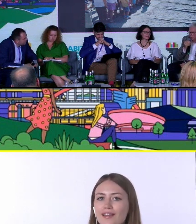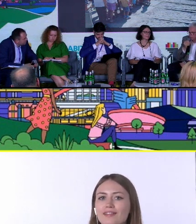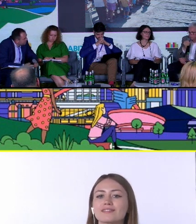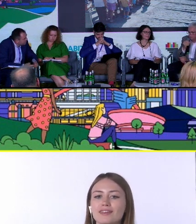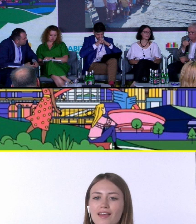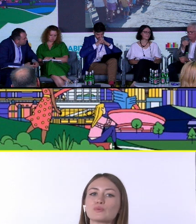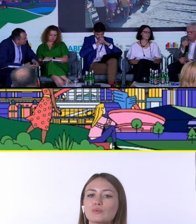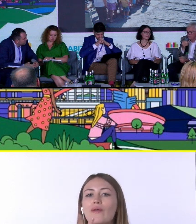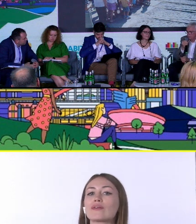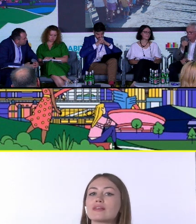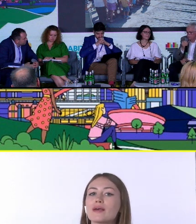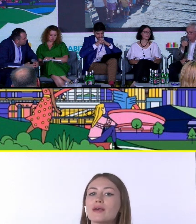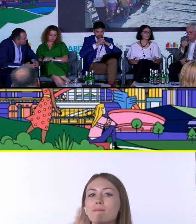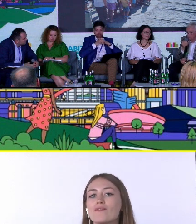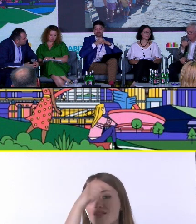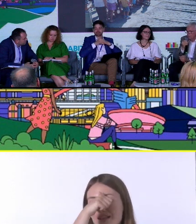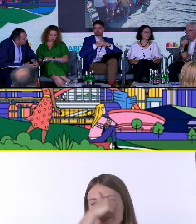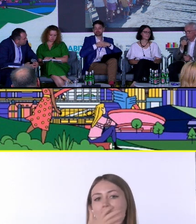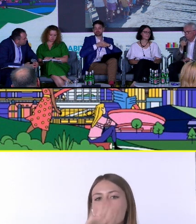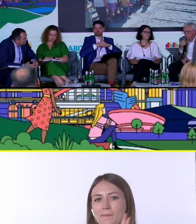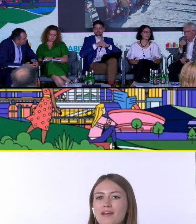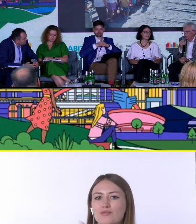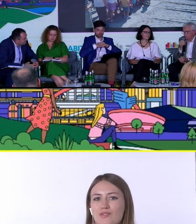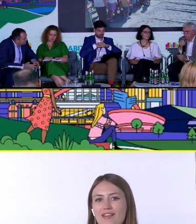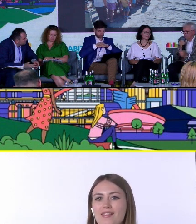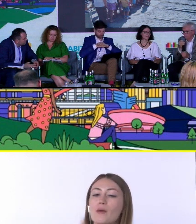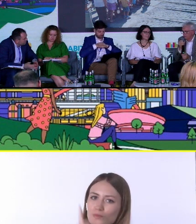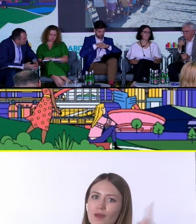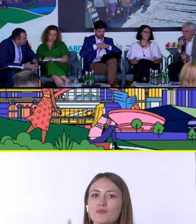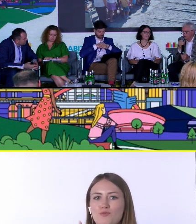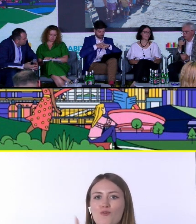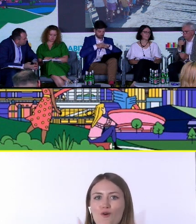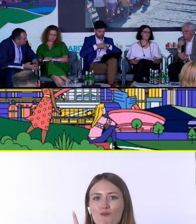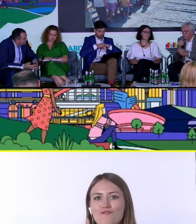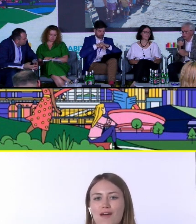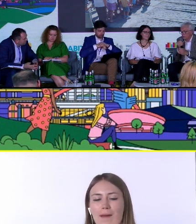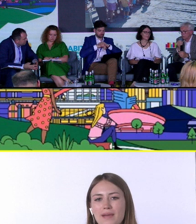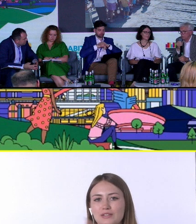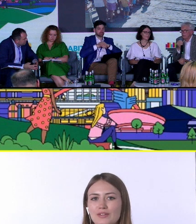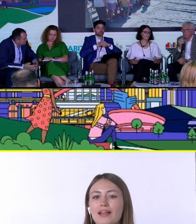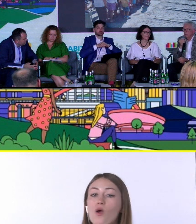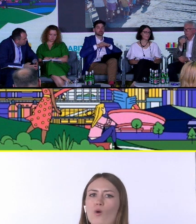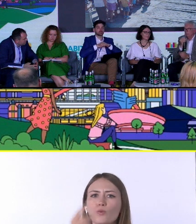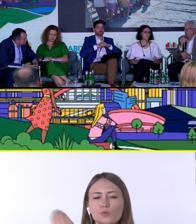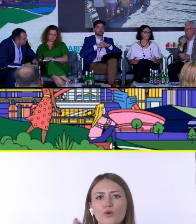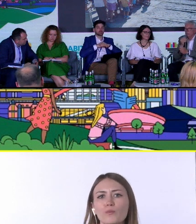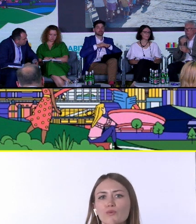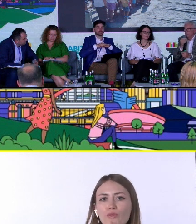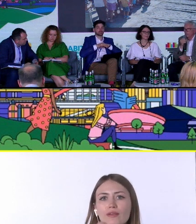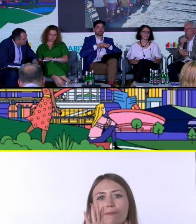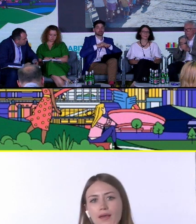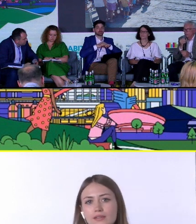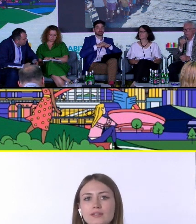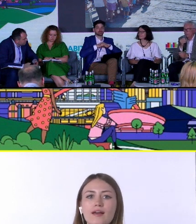zabawie, która się nazywa Miasto Dzieci. Przemysłowe Miasto Dzieci. I tam dzieci uczą się tego, co to znaczy miasto. Co to jest burmistrz, co to jest rada, jak się ich